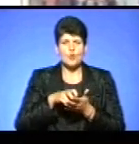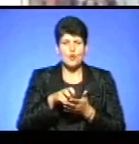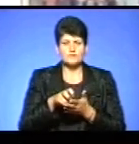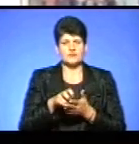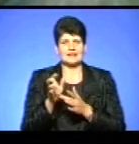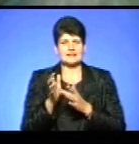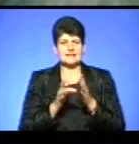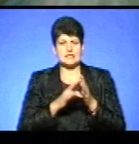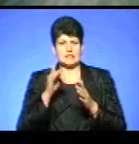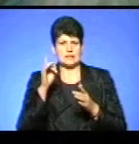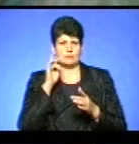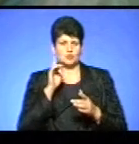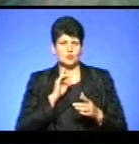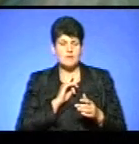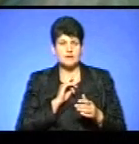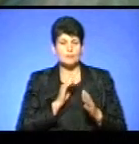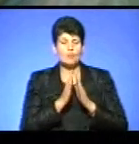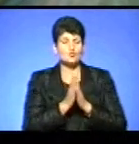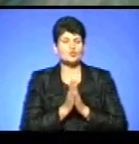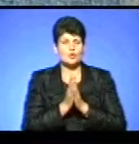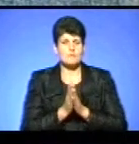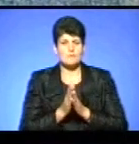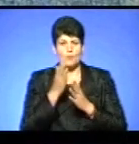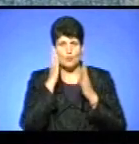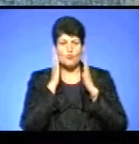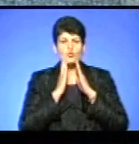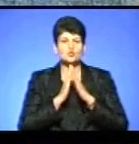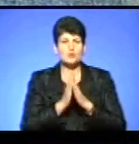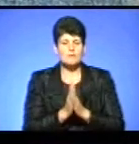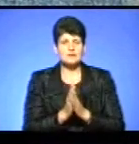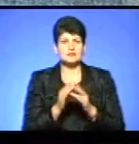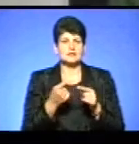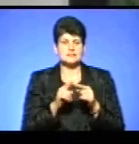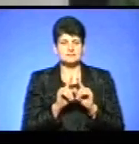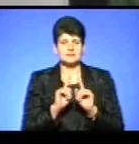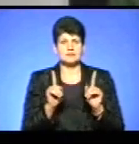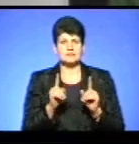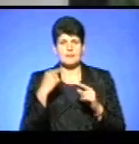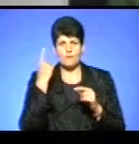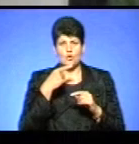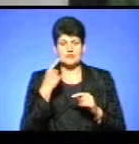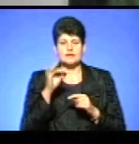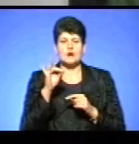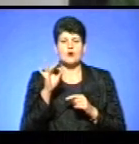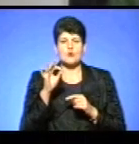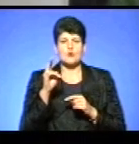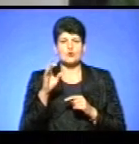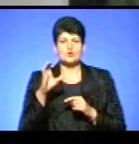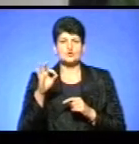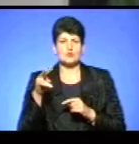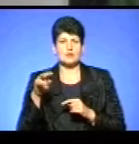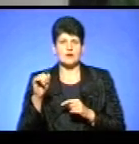мусульманства. Роззинкою виставки організаторам вважають портрет Роксолани. «Ця картина є візитівкою